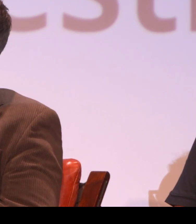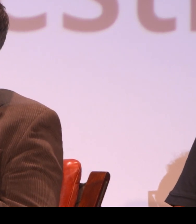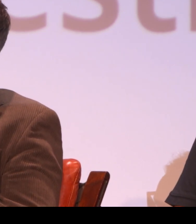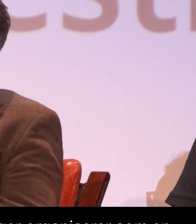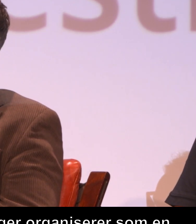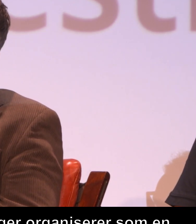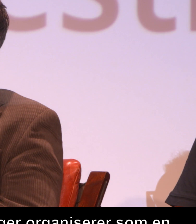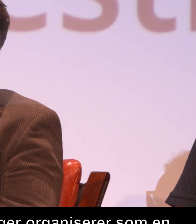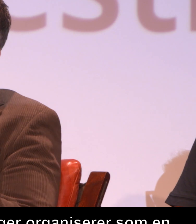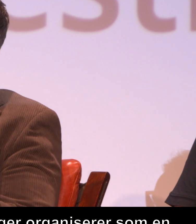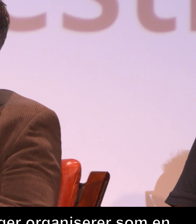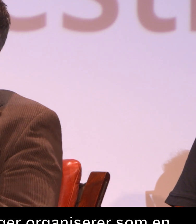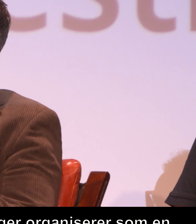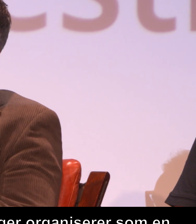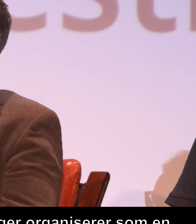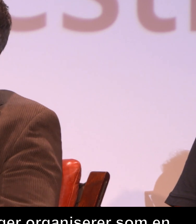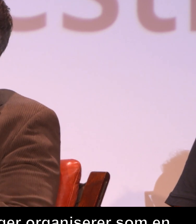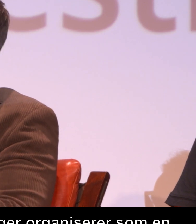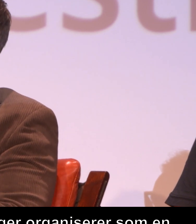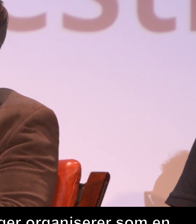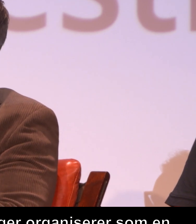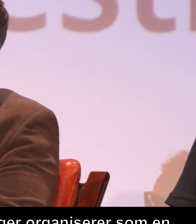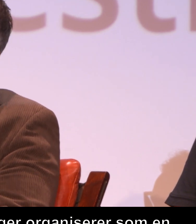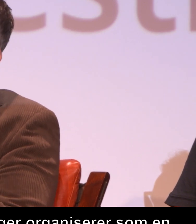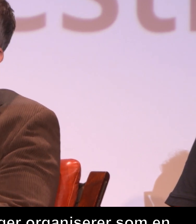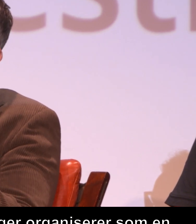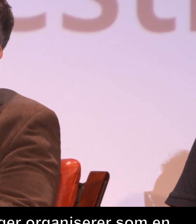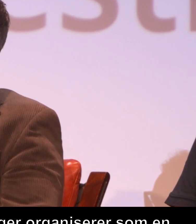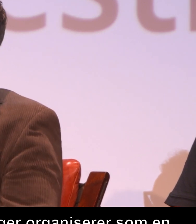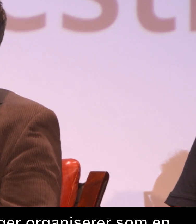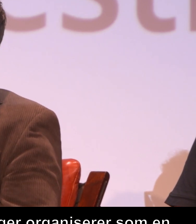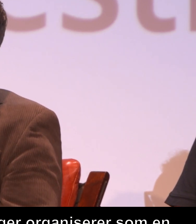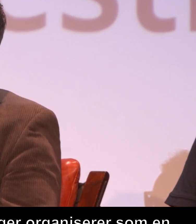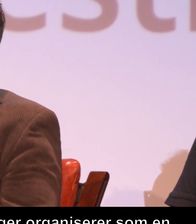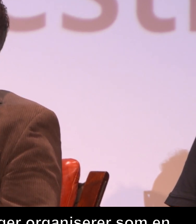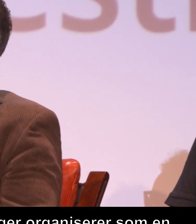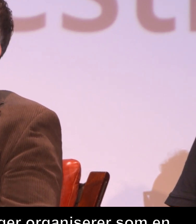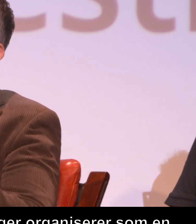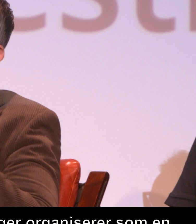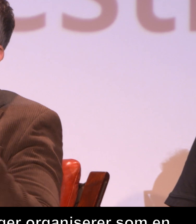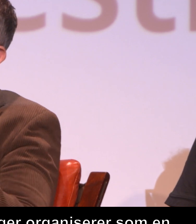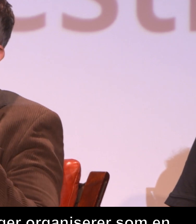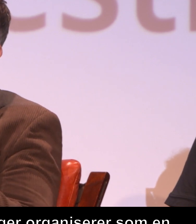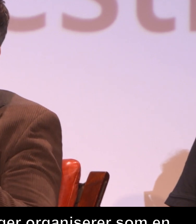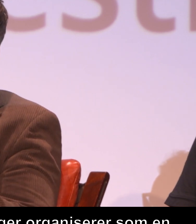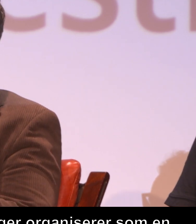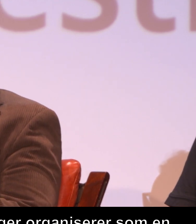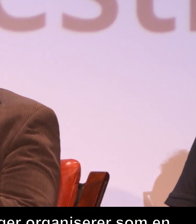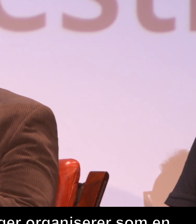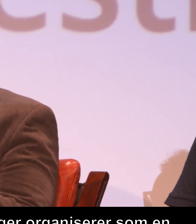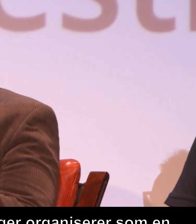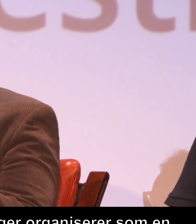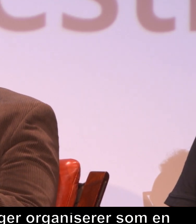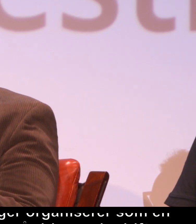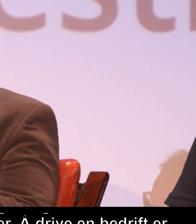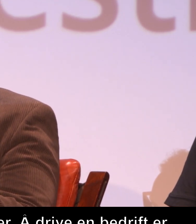endringer, sosiale endringer. så da blir det ofte at det å drive en bedrift er som et verktøy for å kunne gjennomføre, og da er det også